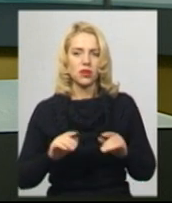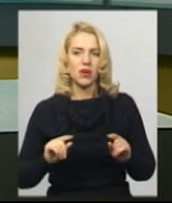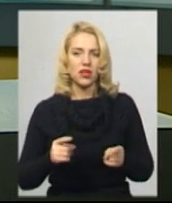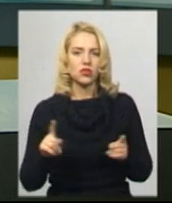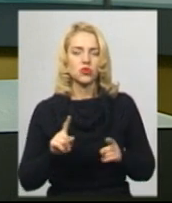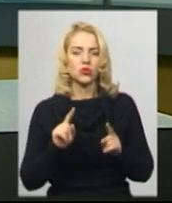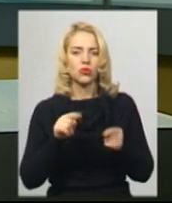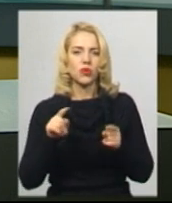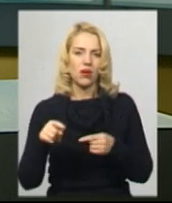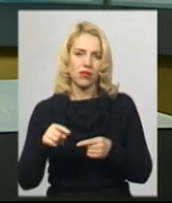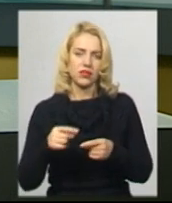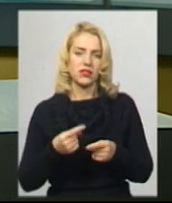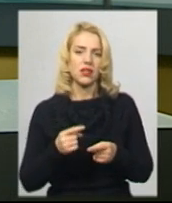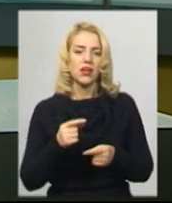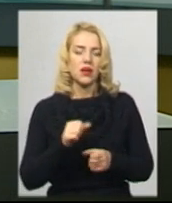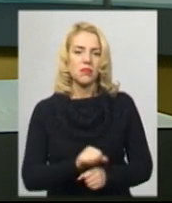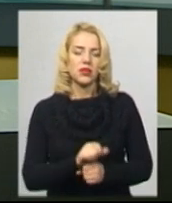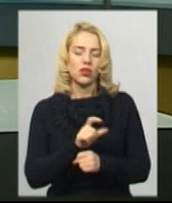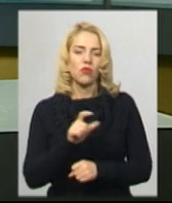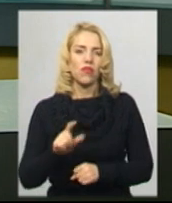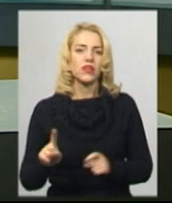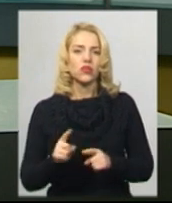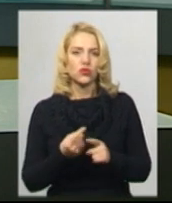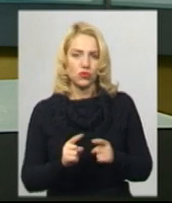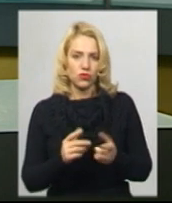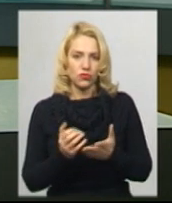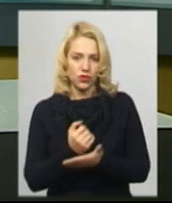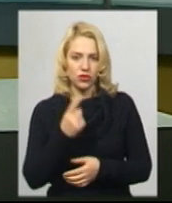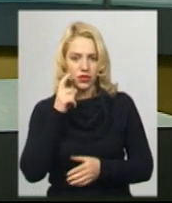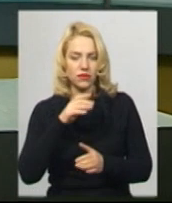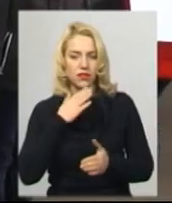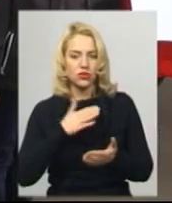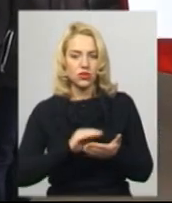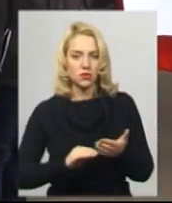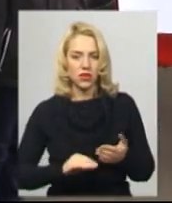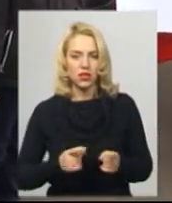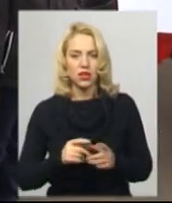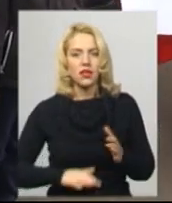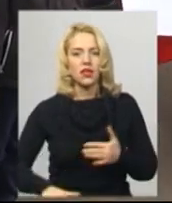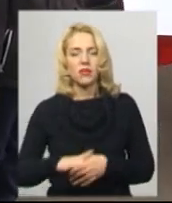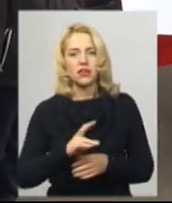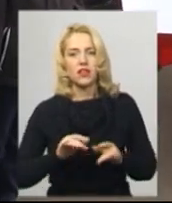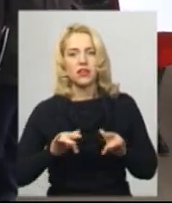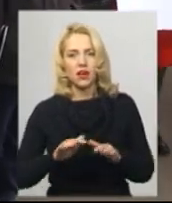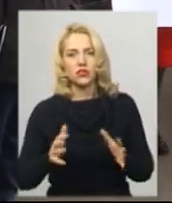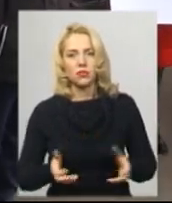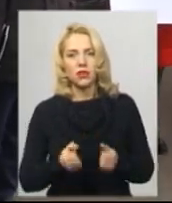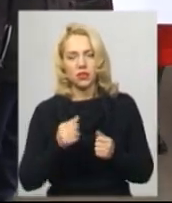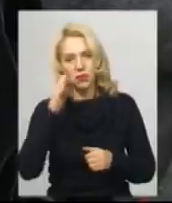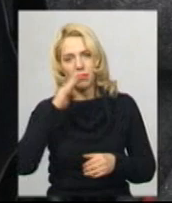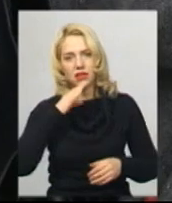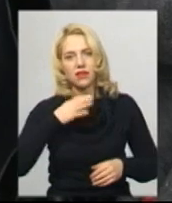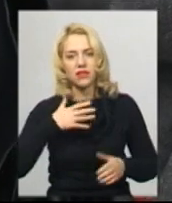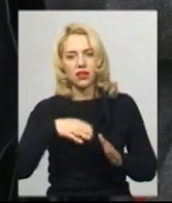домагалися мітингуальники та що з того вийшло, дізнавалася Леся Боровець. На Майдані на акцію підтримки батьків загиблої